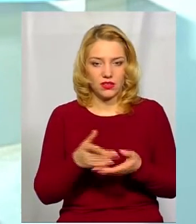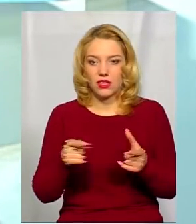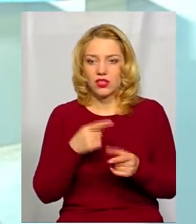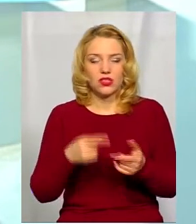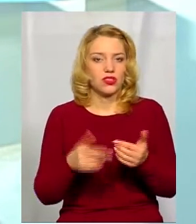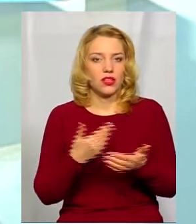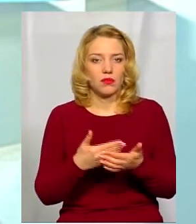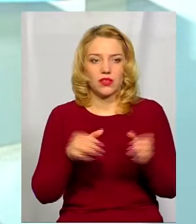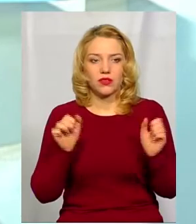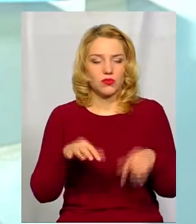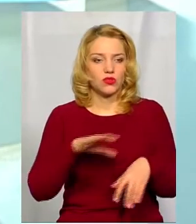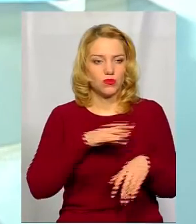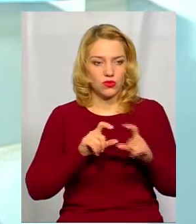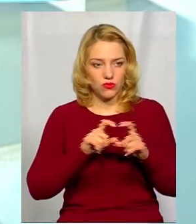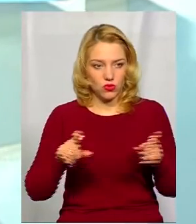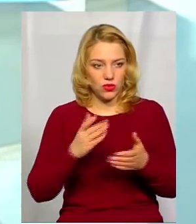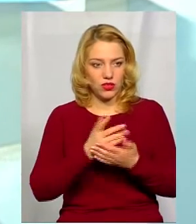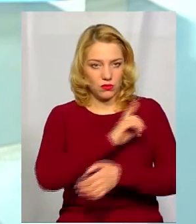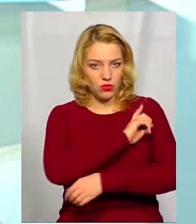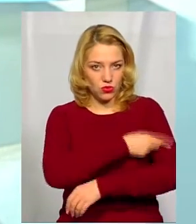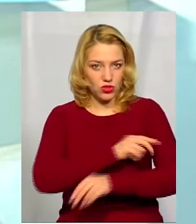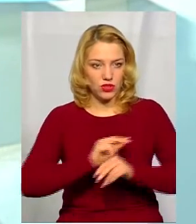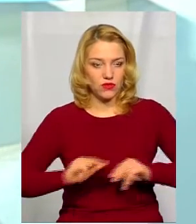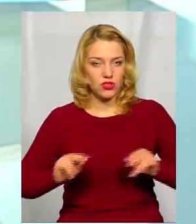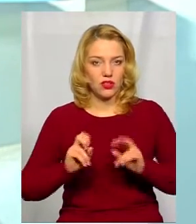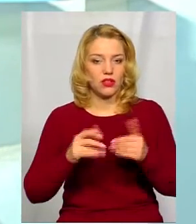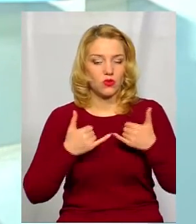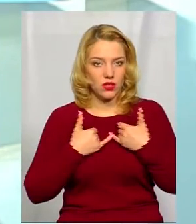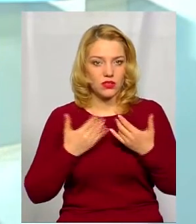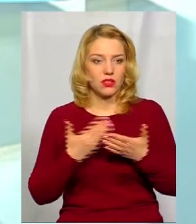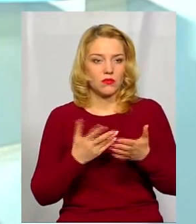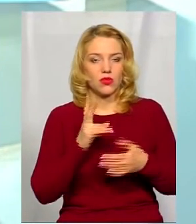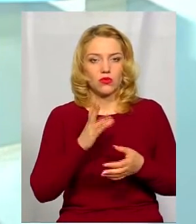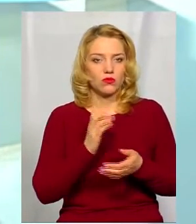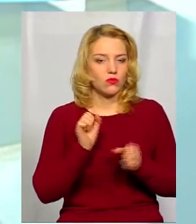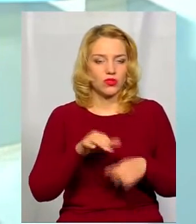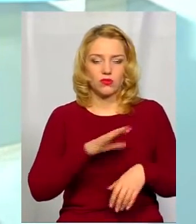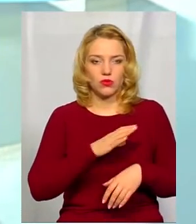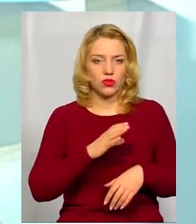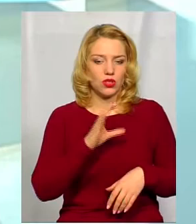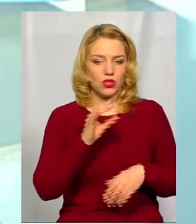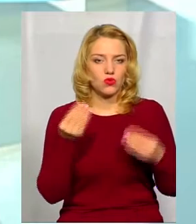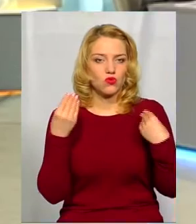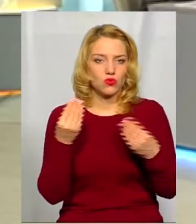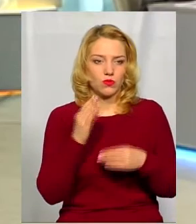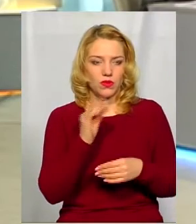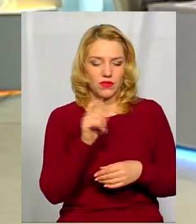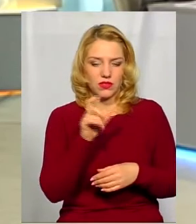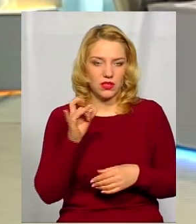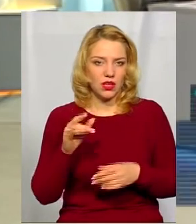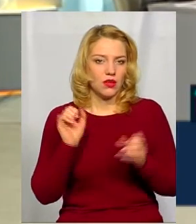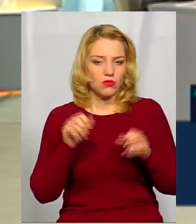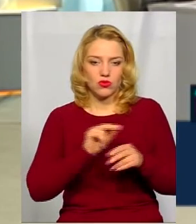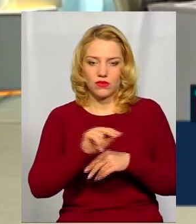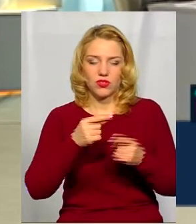може бути в школі є потужні вчителі, наприклад, як у нас, які можуть бути супервізорами і можуть самі навчати інших.